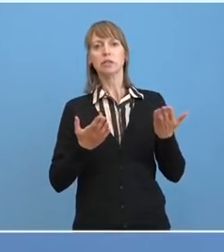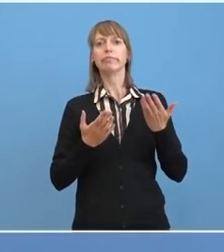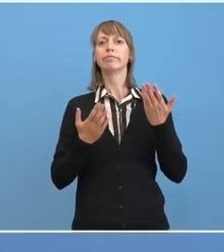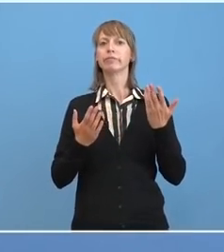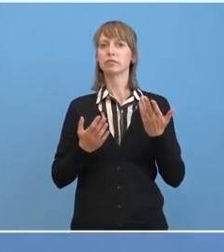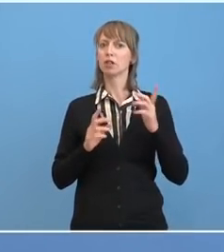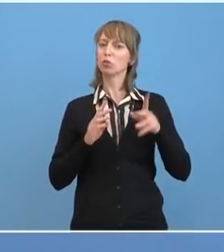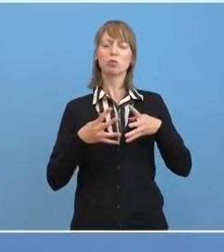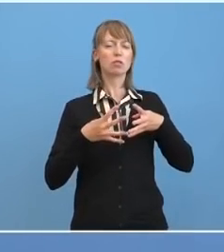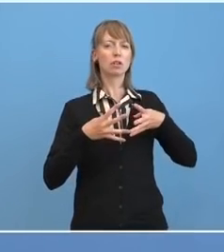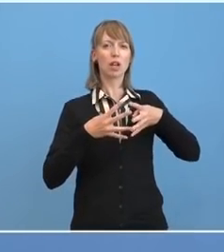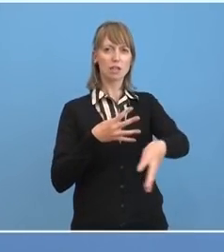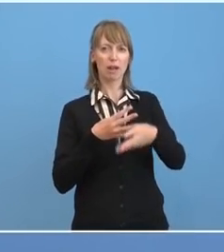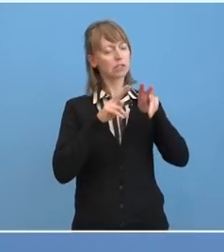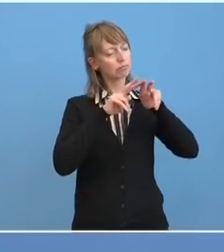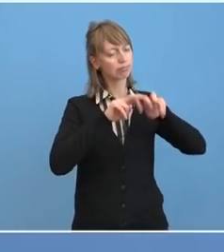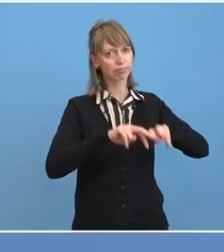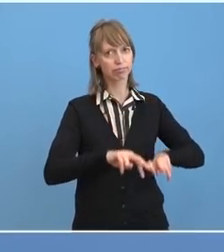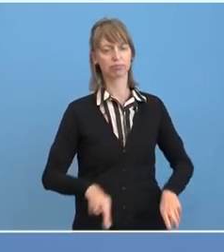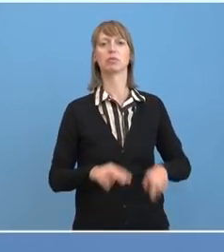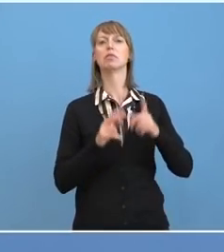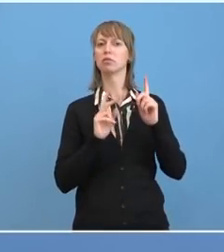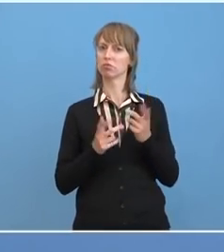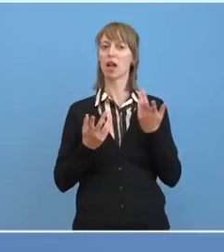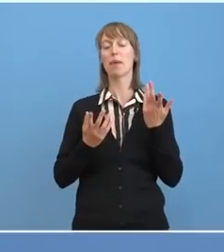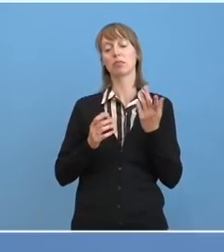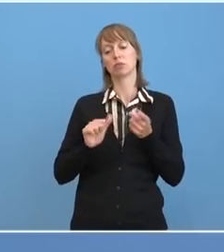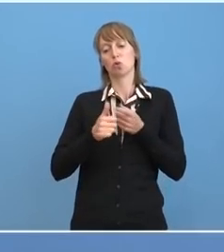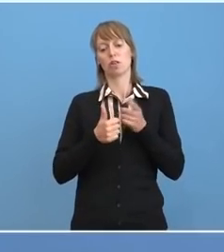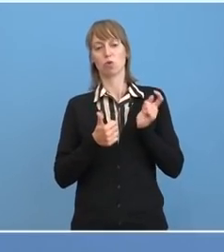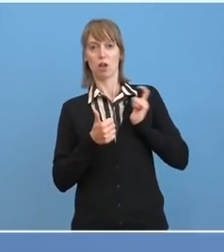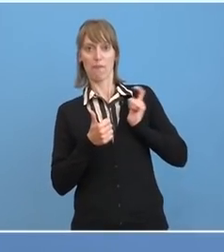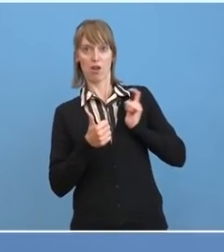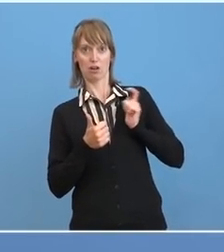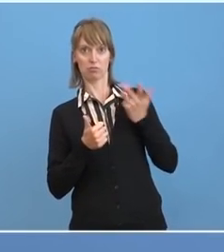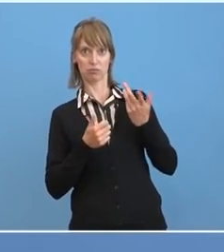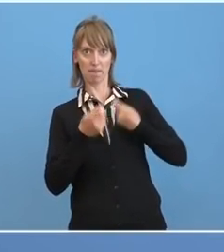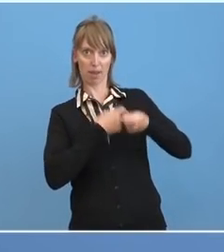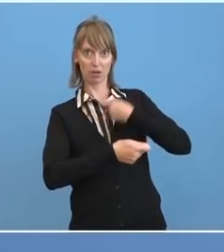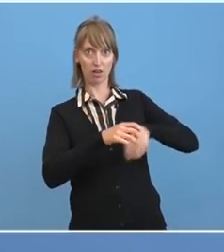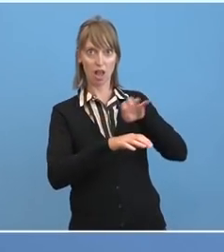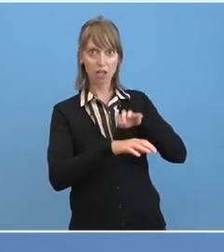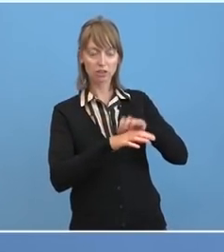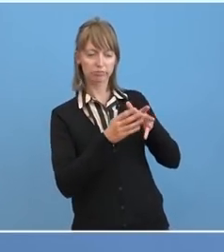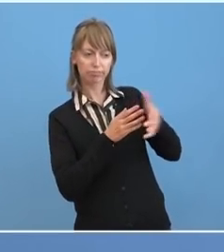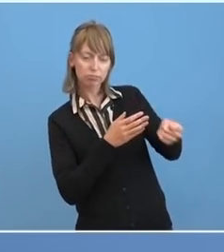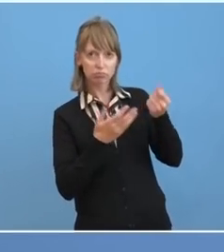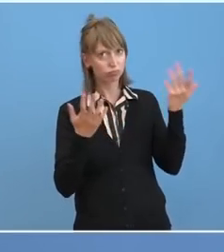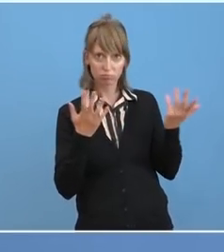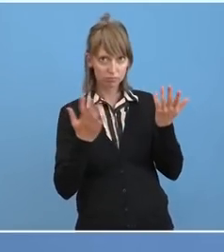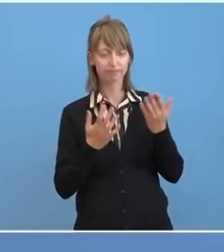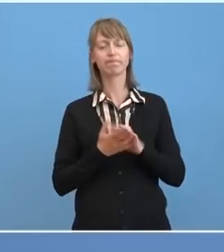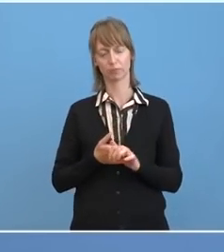voller Transparenz bis ins Letzte aufgeklärt werden muss. Aber jetzt wollen wir erst einmal abwarten, was die behandelnden Ärzte feststellen.